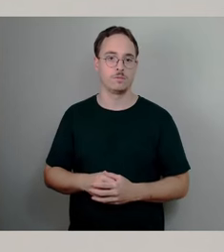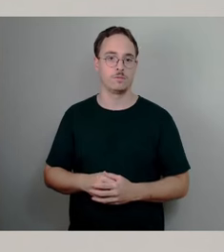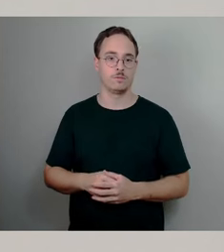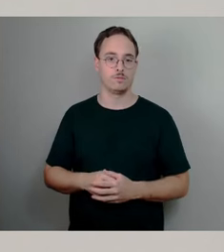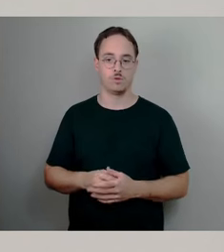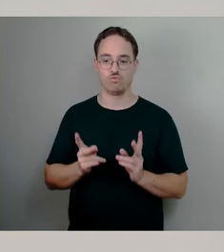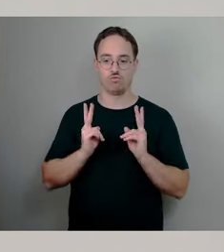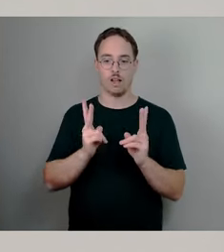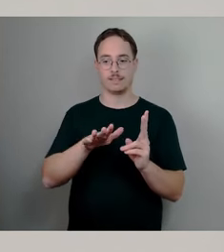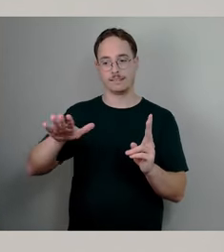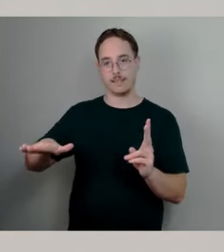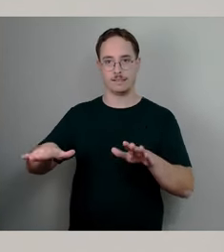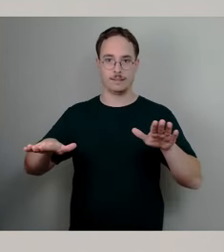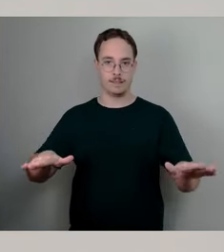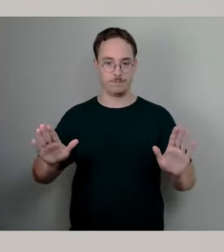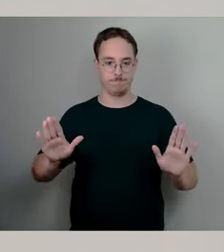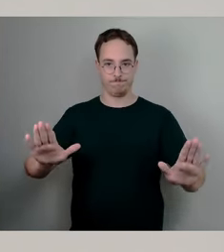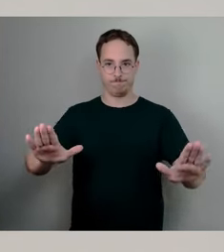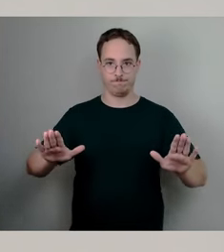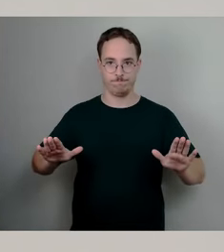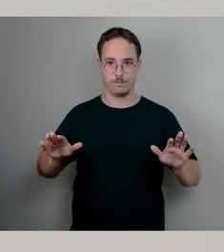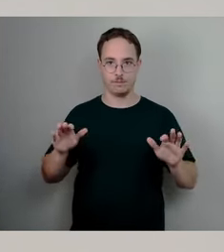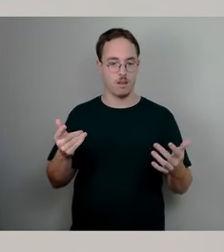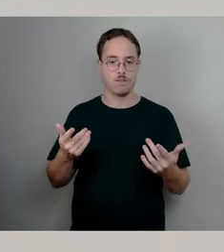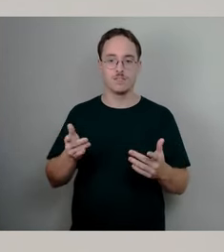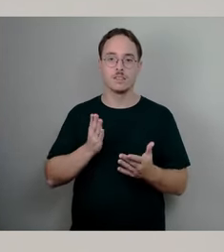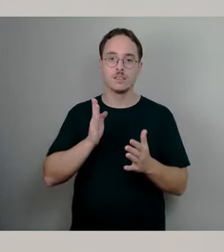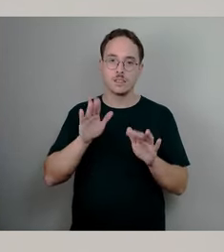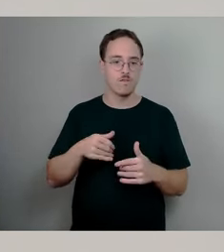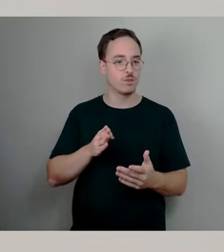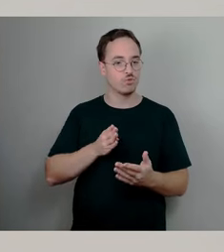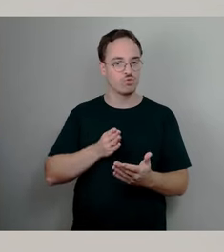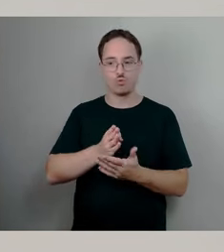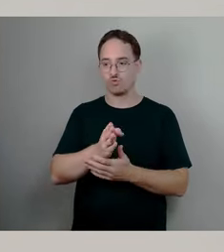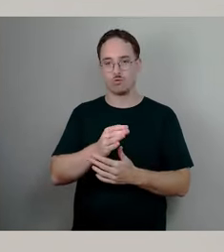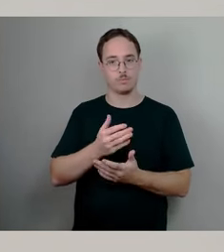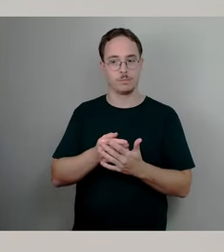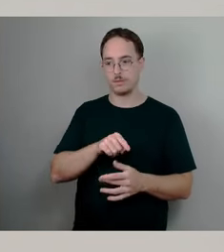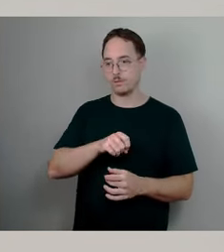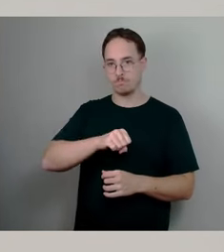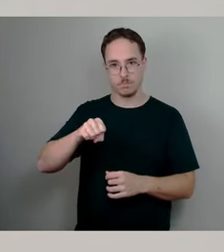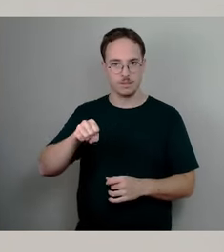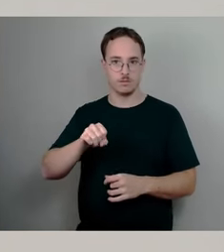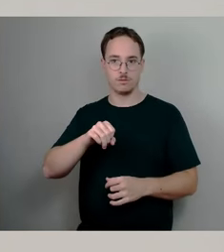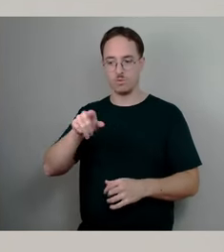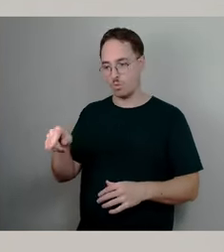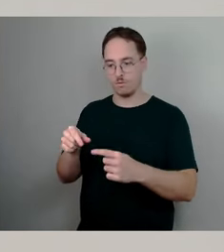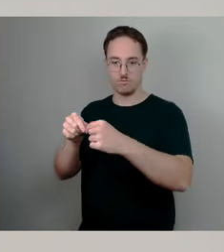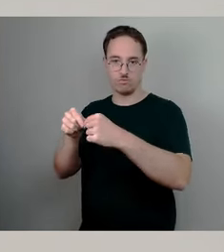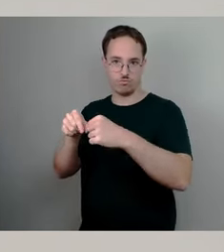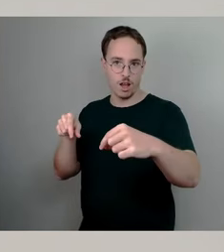Richtung zu allen Seiten fahren und halten dürfen. Also die dürfen tatsächlich dann auch, also konkret die Müllabfuhr, den